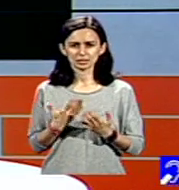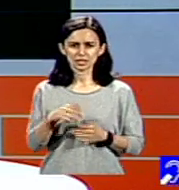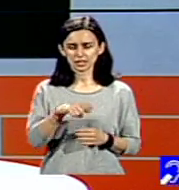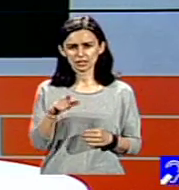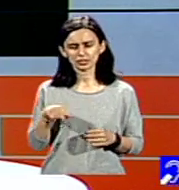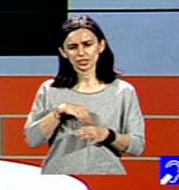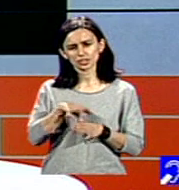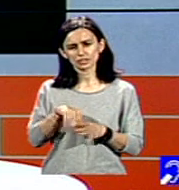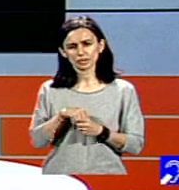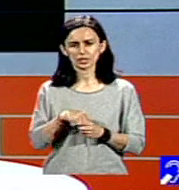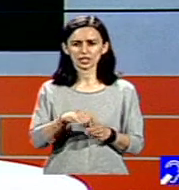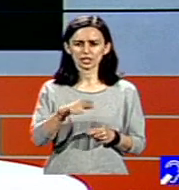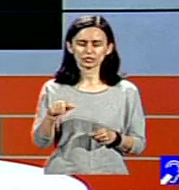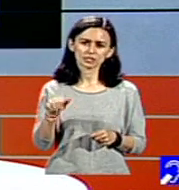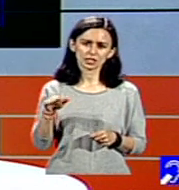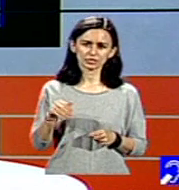Andrei,